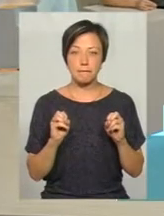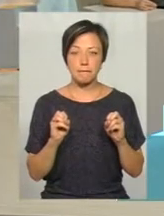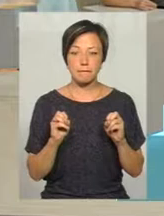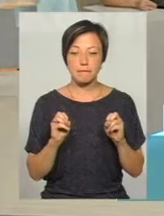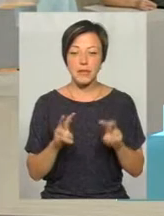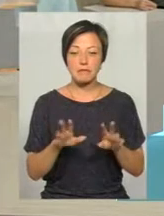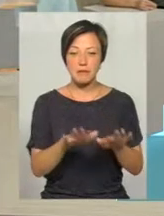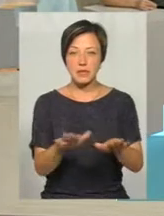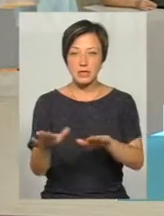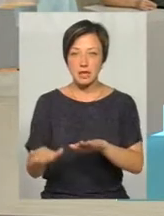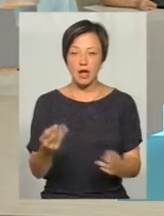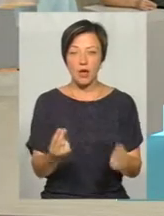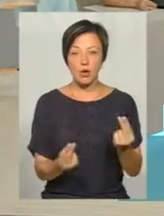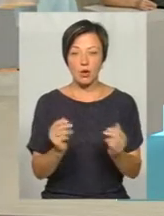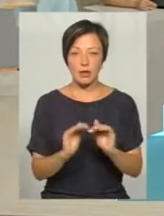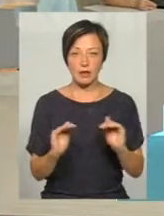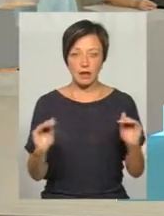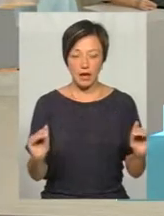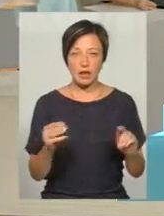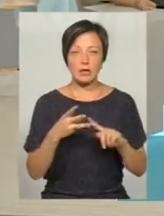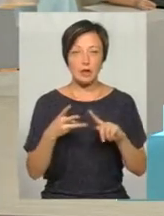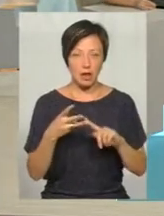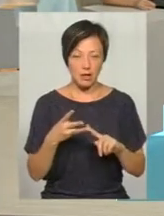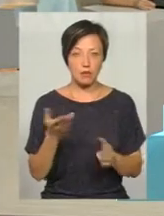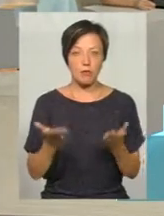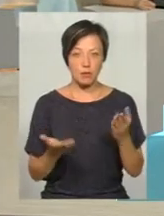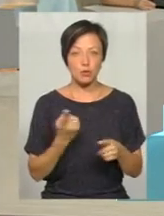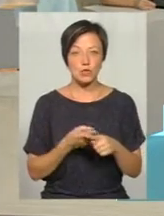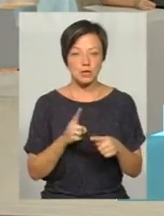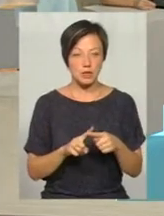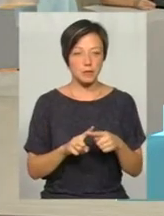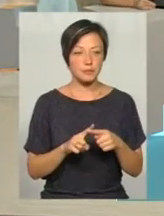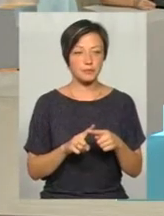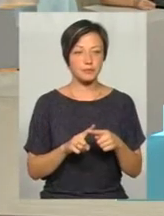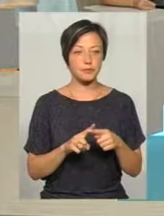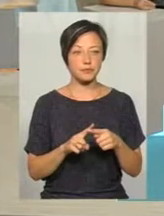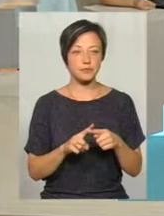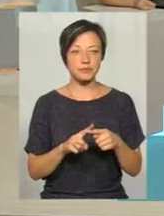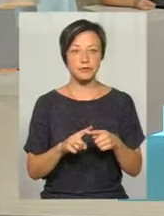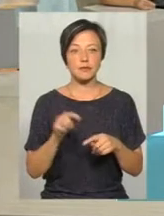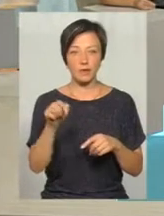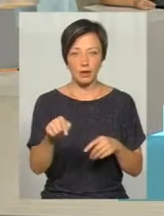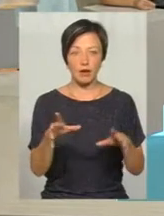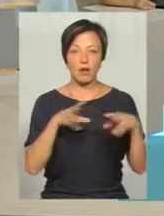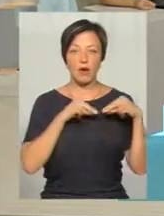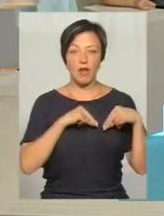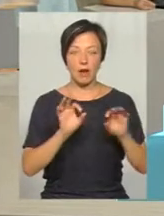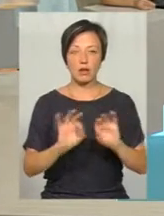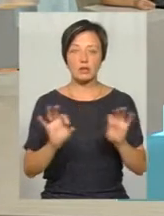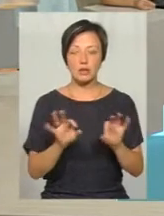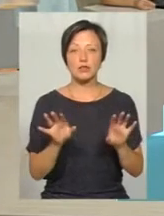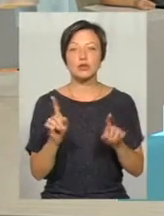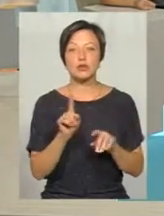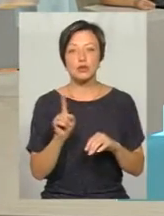ігор даних дітей. І третє, мабуть, це вже колега, яка присутня в студії, можливо,